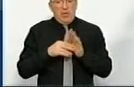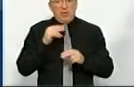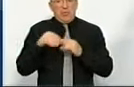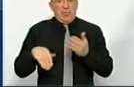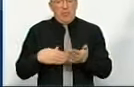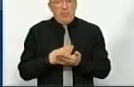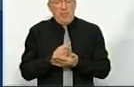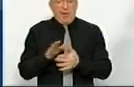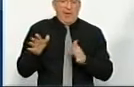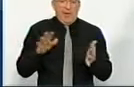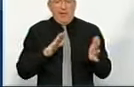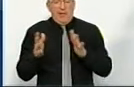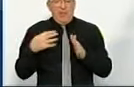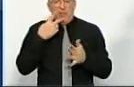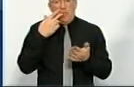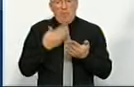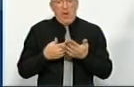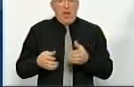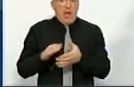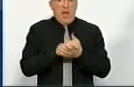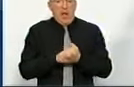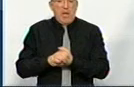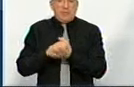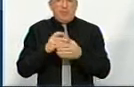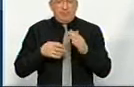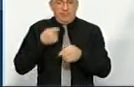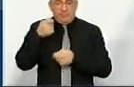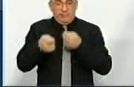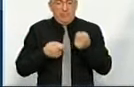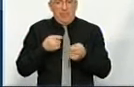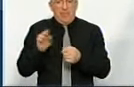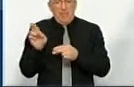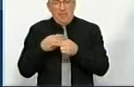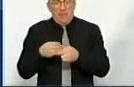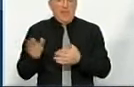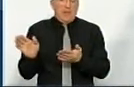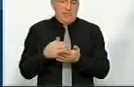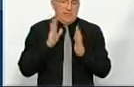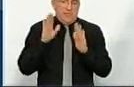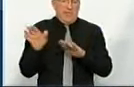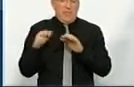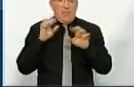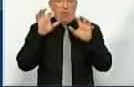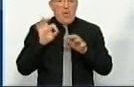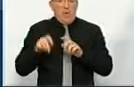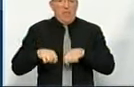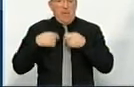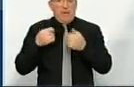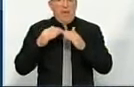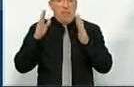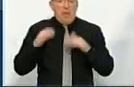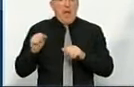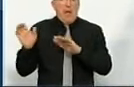політичне хитання ми це ще передбачали, асоціація цим і сподавала ці правки. І ми їх зняли ці правки і сказали, окей, хай пройде закон краще про передачу майна,